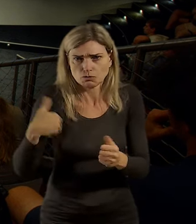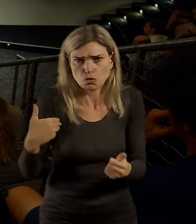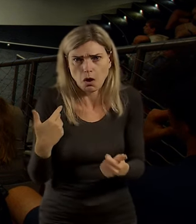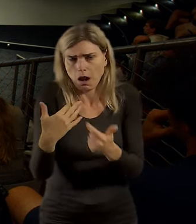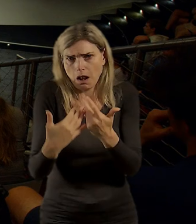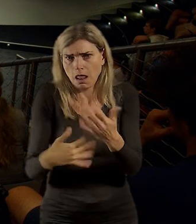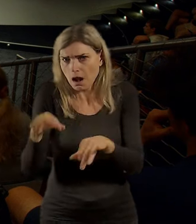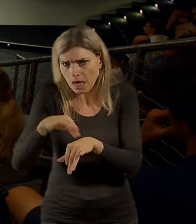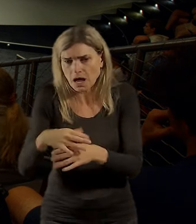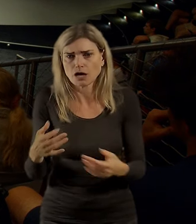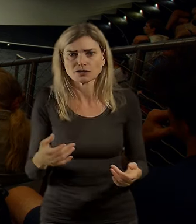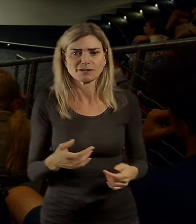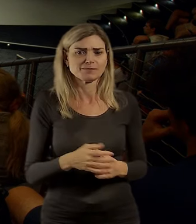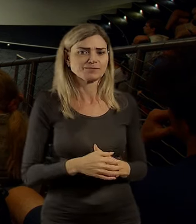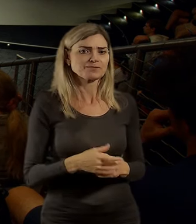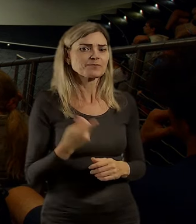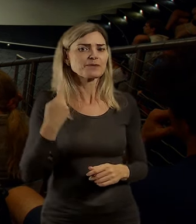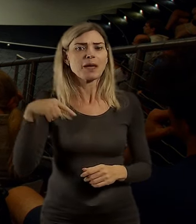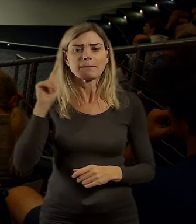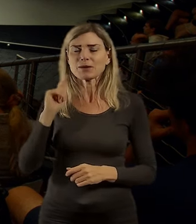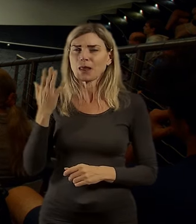náměstek minule chtěl okupovat středočeský kraj tady.